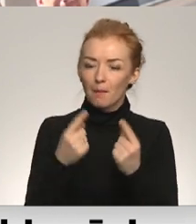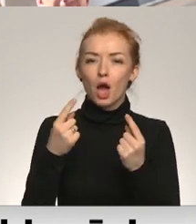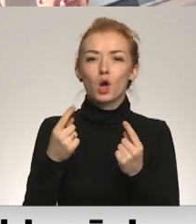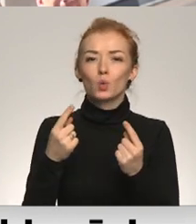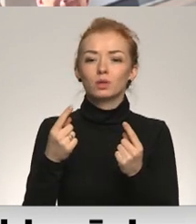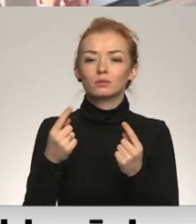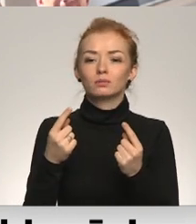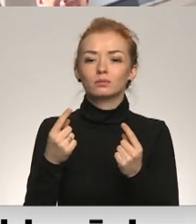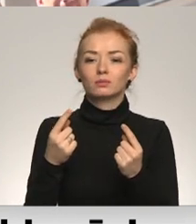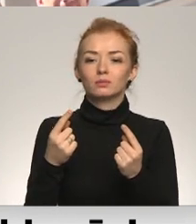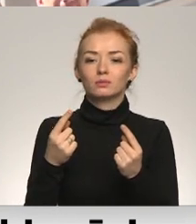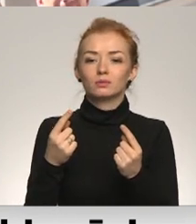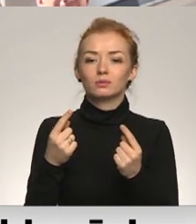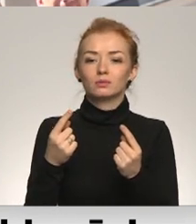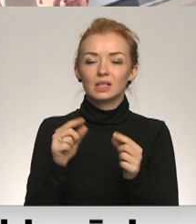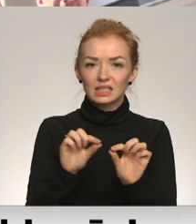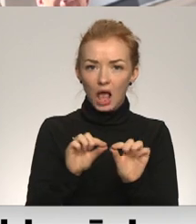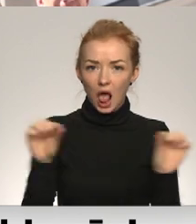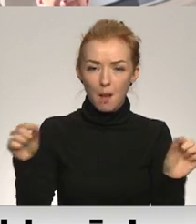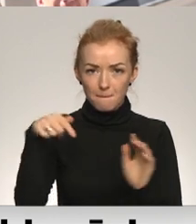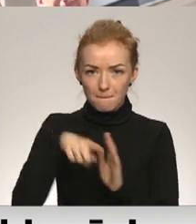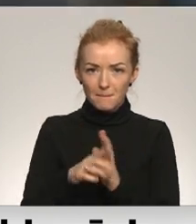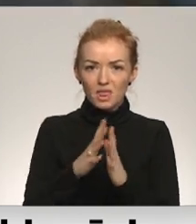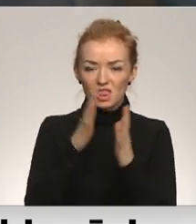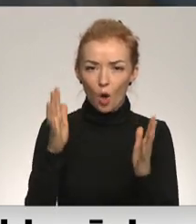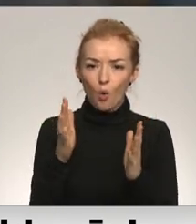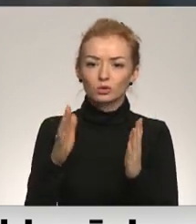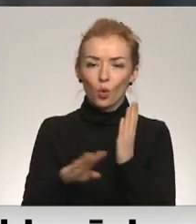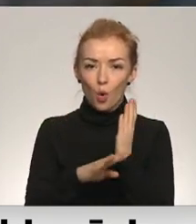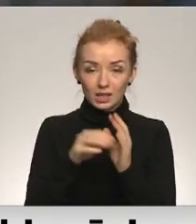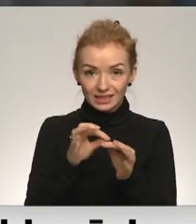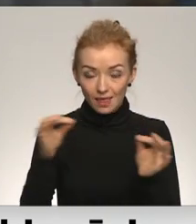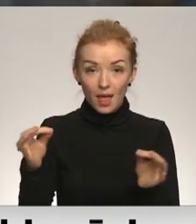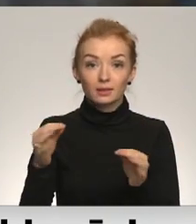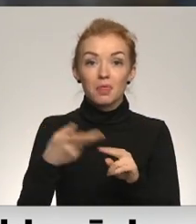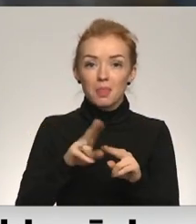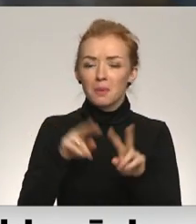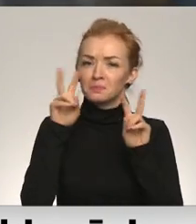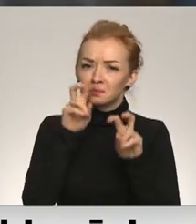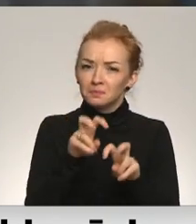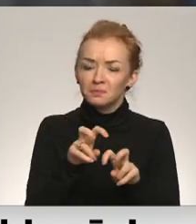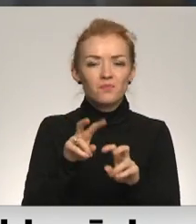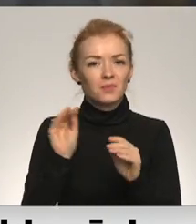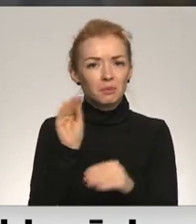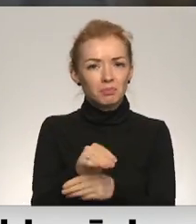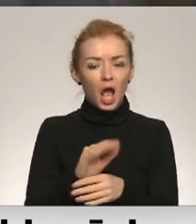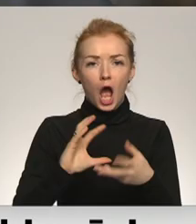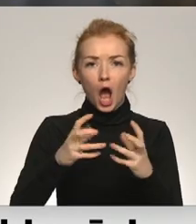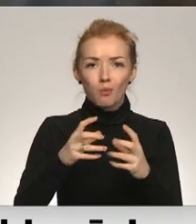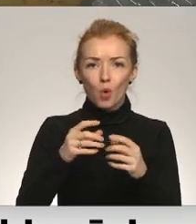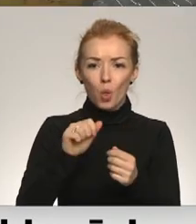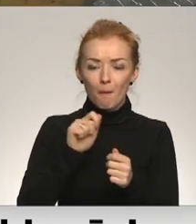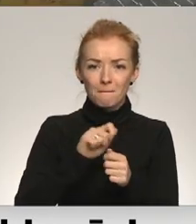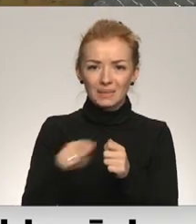sālumi satura daudz celulozes. Pētījumi gaidā aļģēm klāt likts arī ābolu mīzas un citi